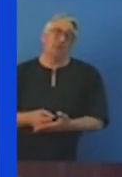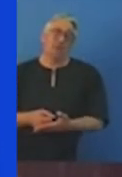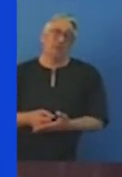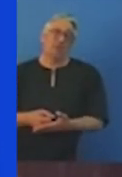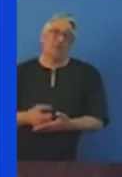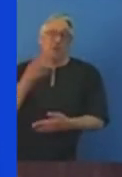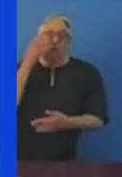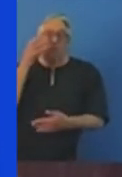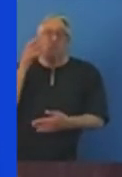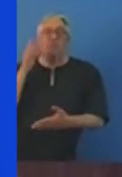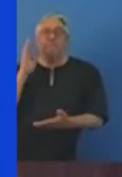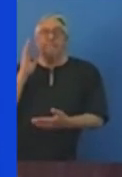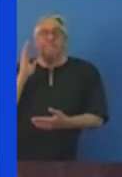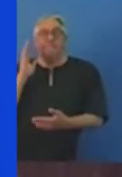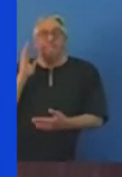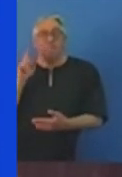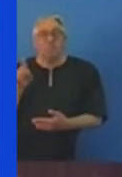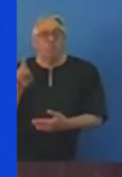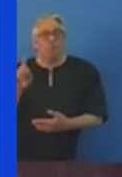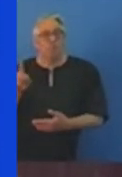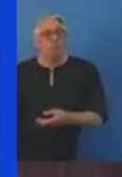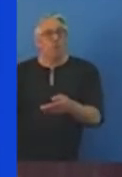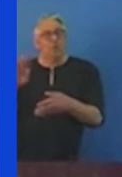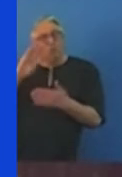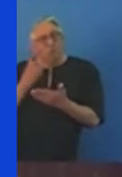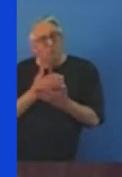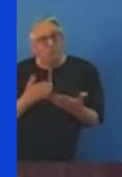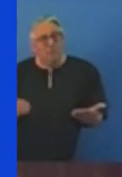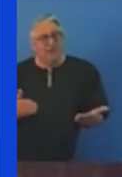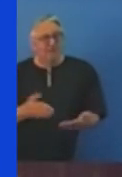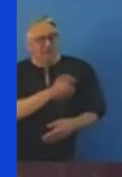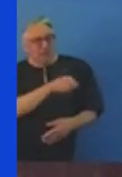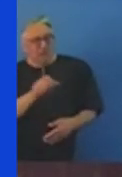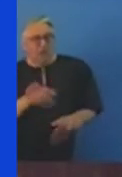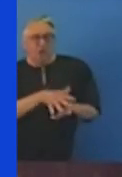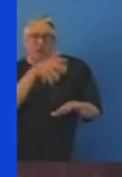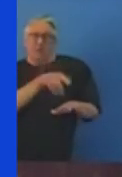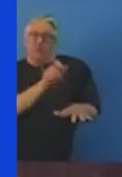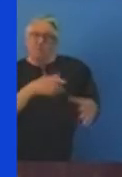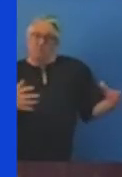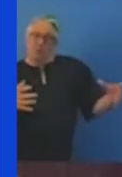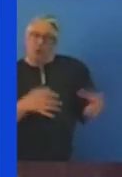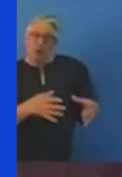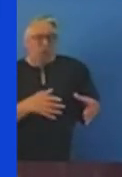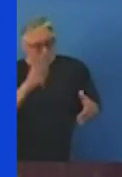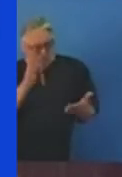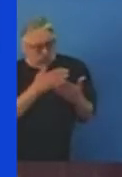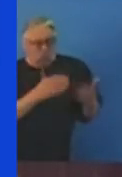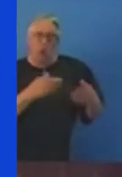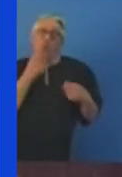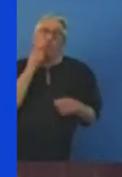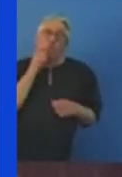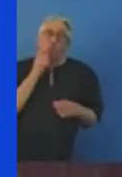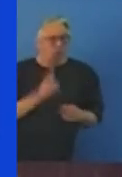retrouvée, afin que les peuples autochtones ne soient ni privés de leurs droits à exister, ni veufs de leur